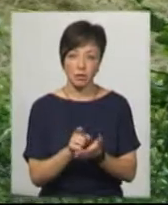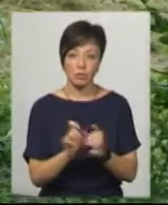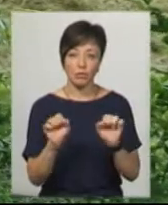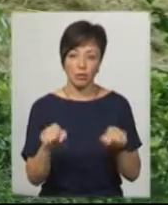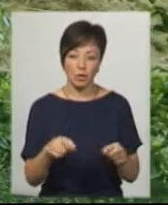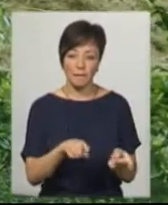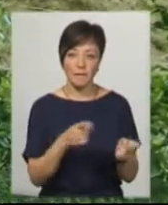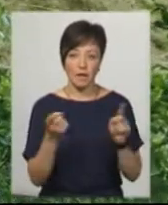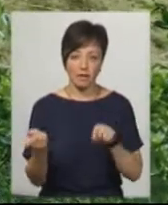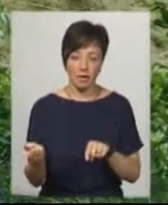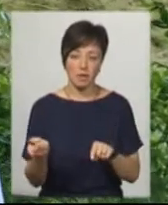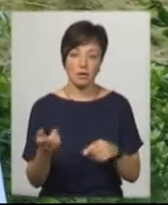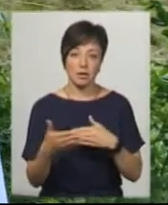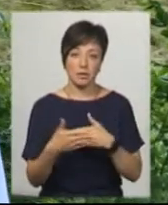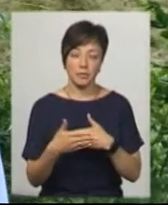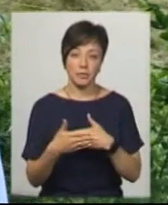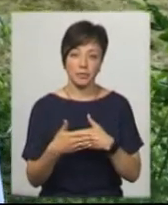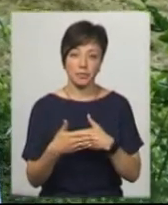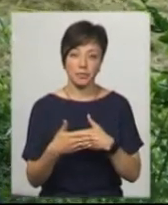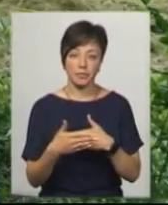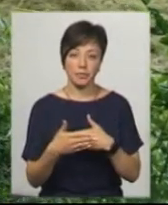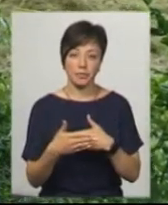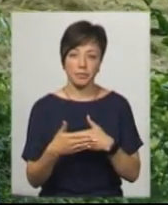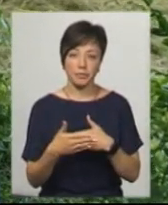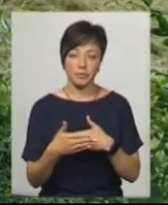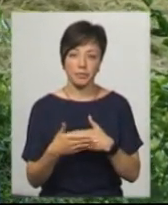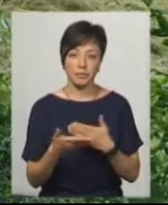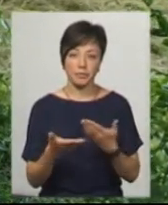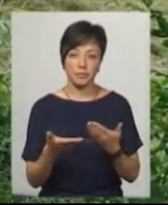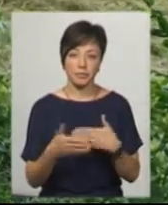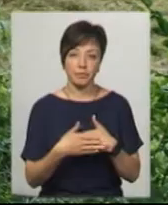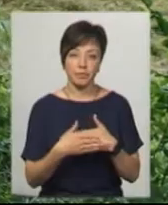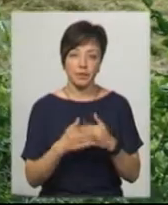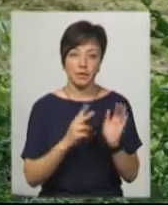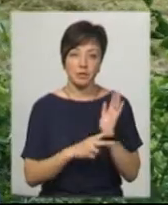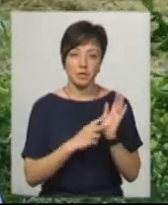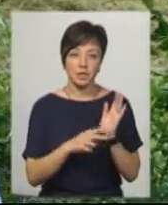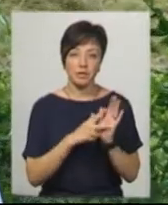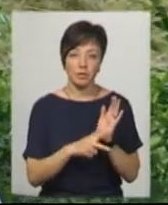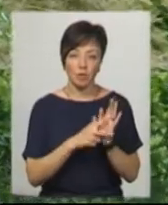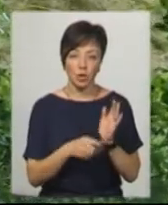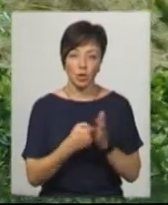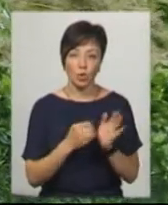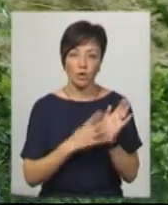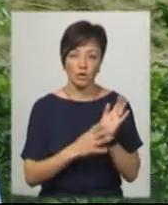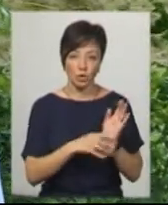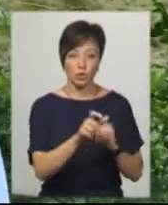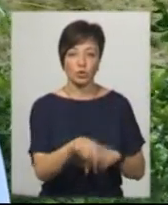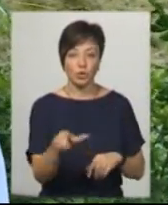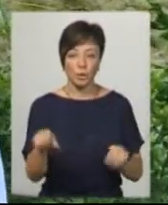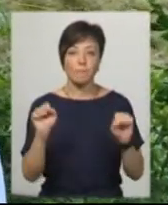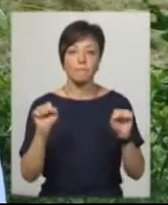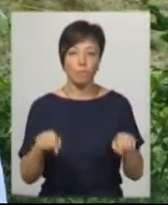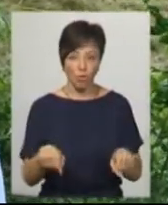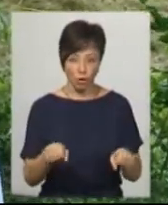можемо будемо переводити біля 70-80, може й до 90 чоловік ми